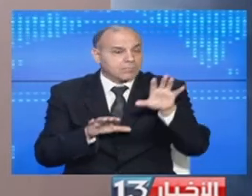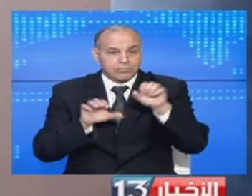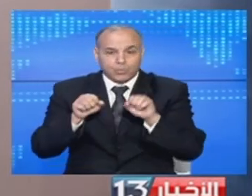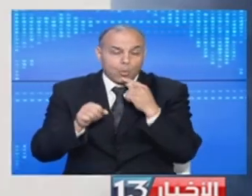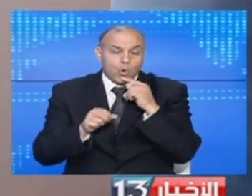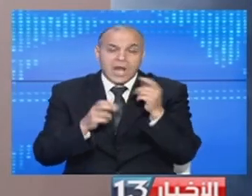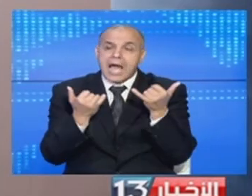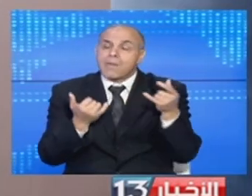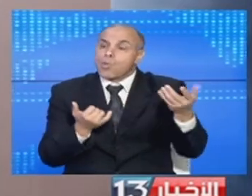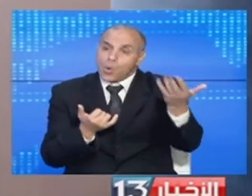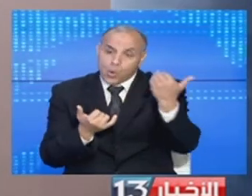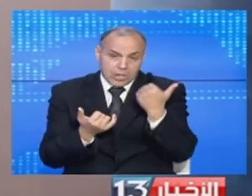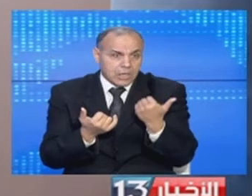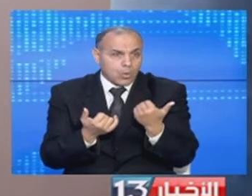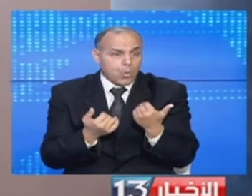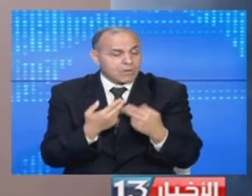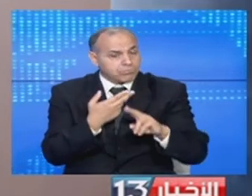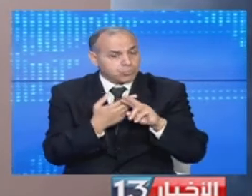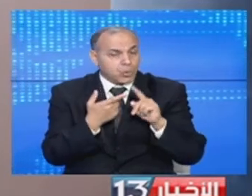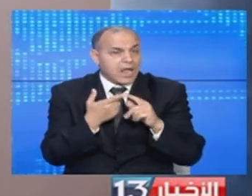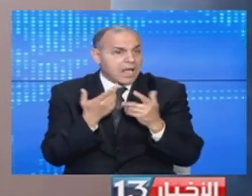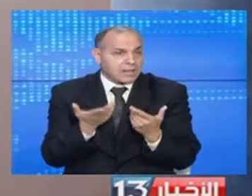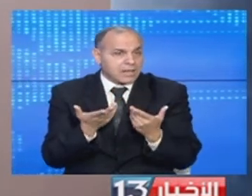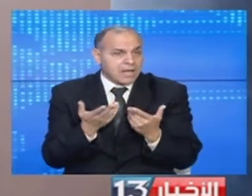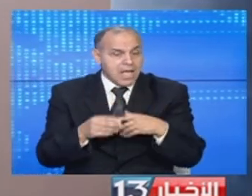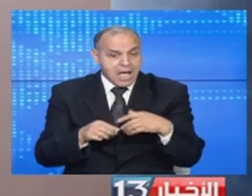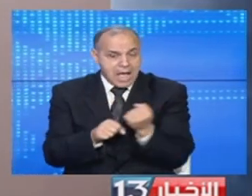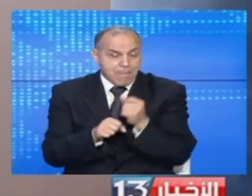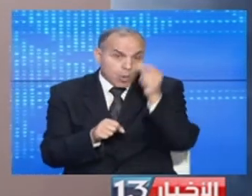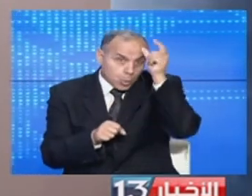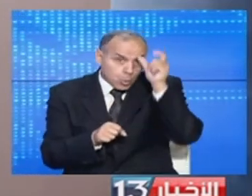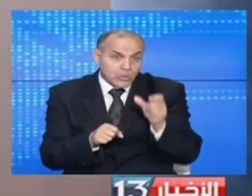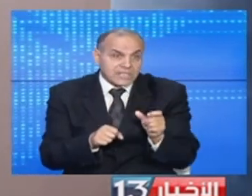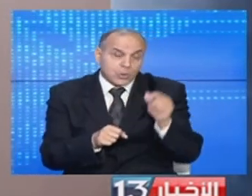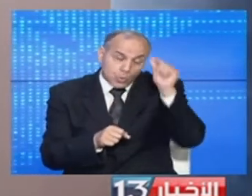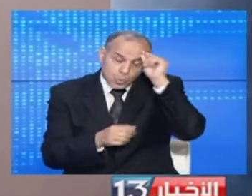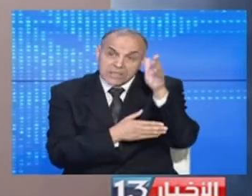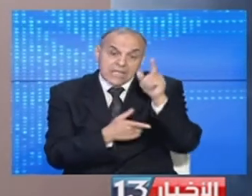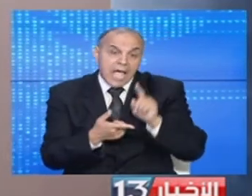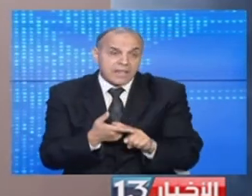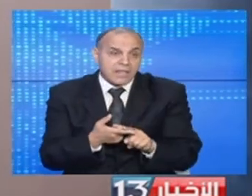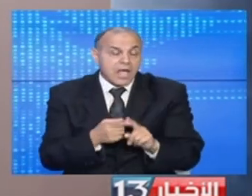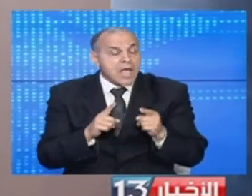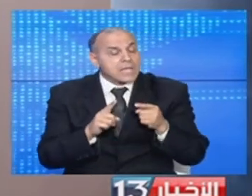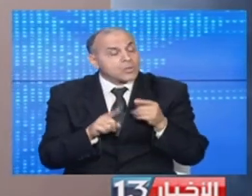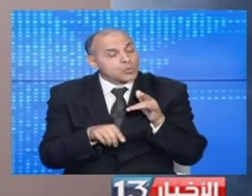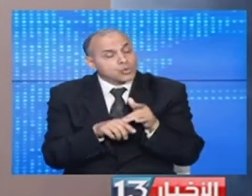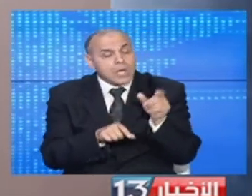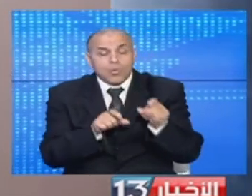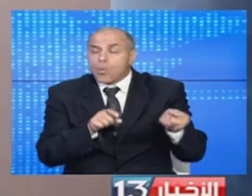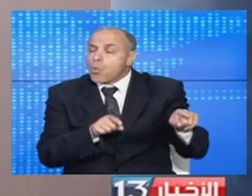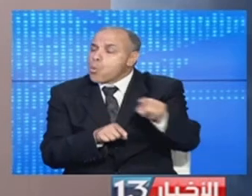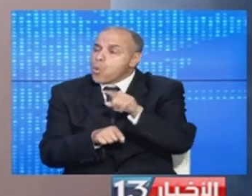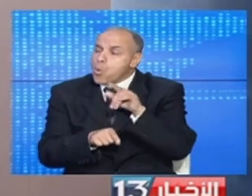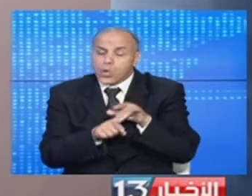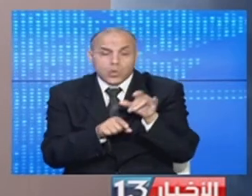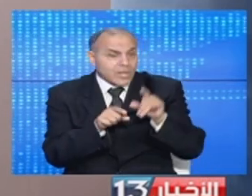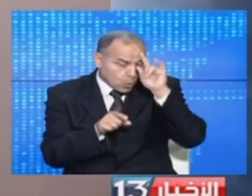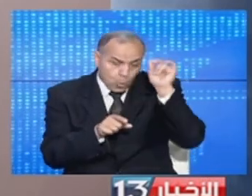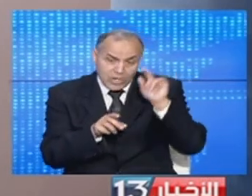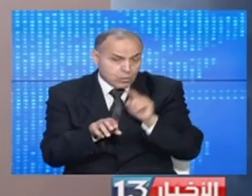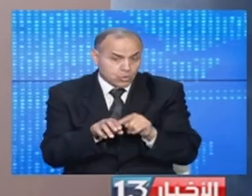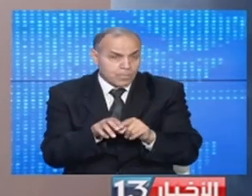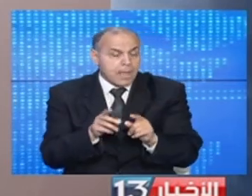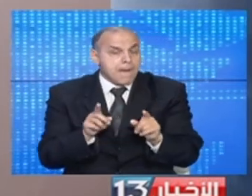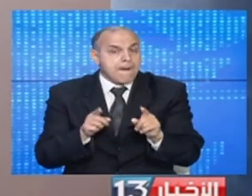كل وسائل الأعلام التفاعل والتجاوب اللي هو عمل تونسي عمل وطني عمل اللي يهم الناس كل يعني يهم كل التونسيين